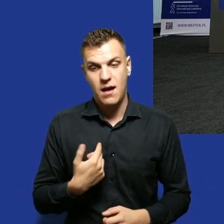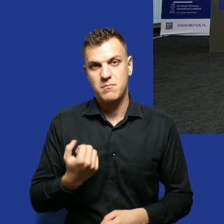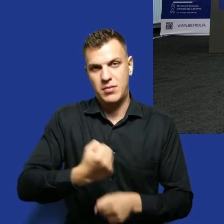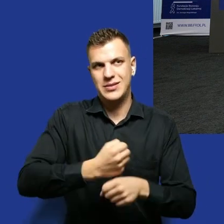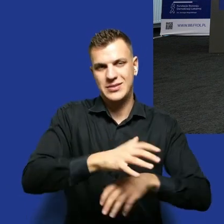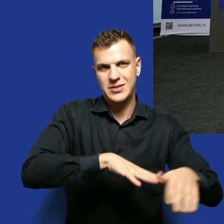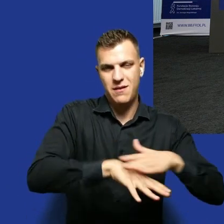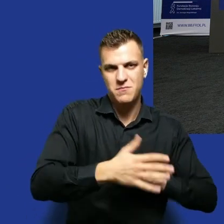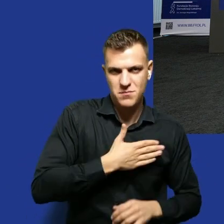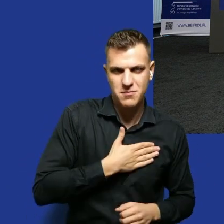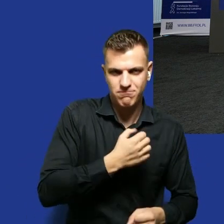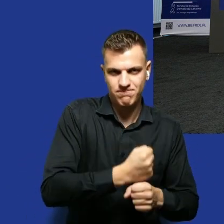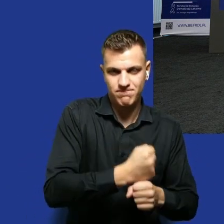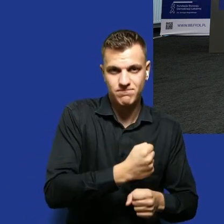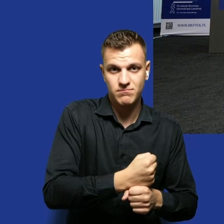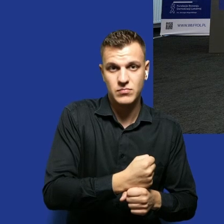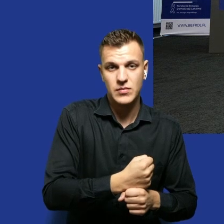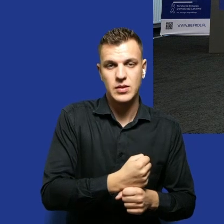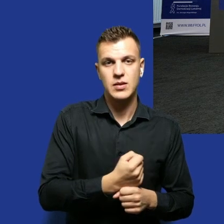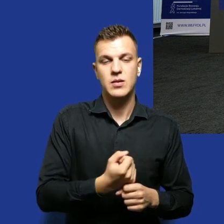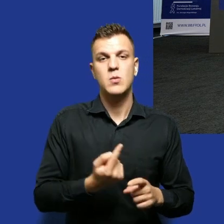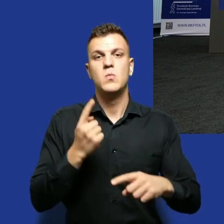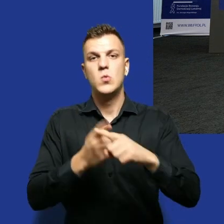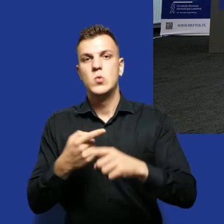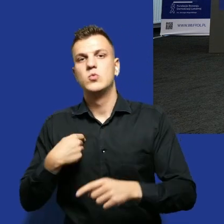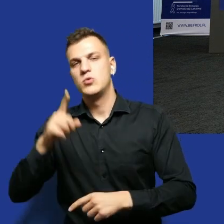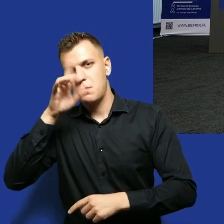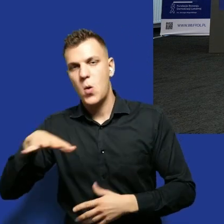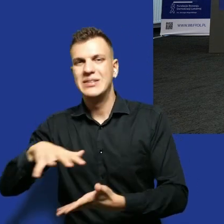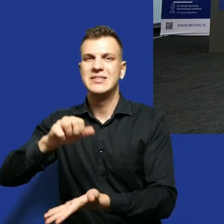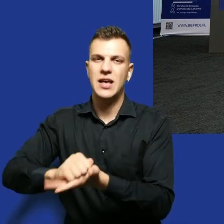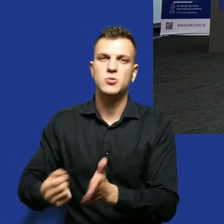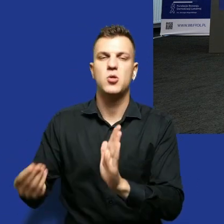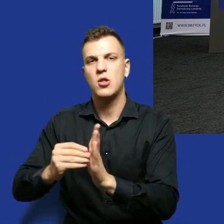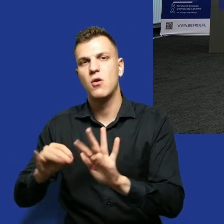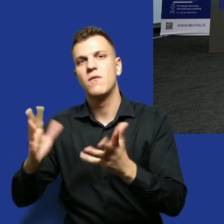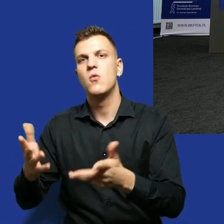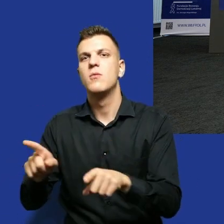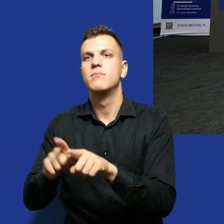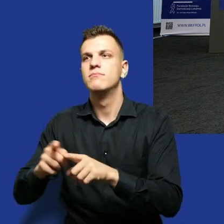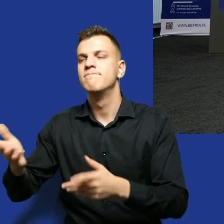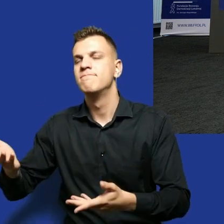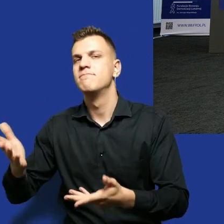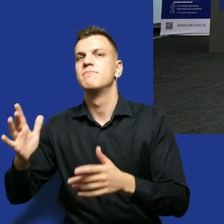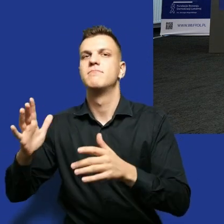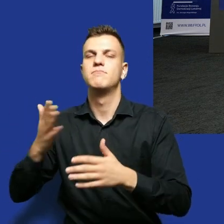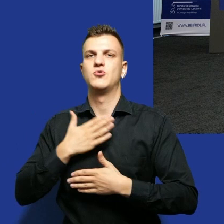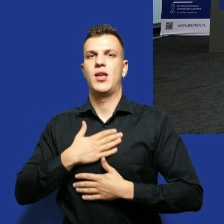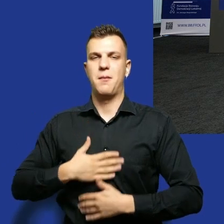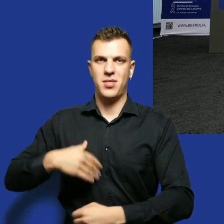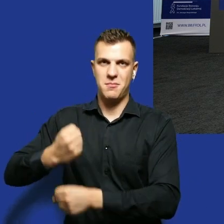zawodową i myślę, że przydatne społecznie zajęcie dodatkowe jako pole lawendy w województwie